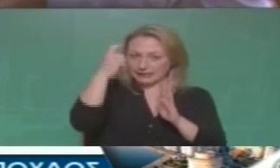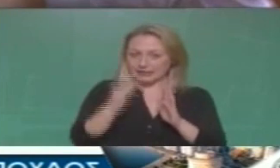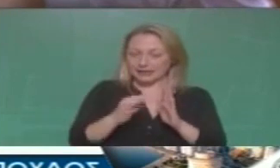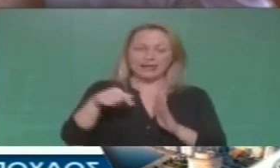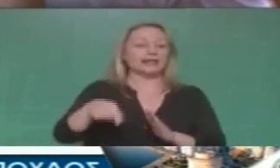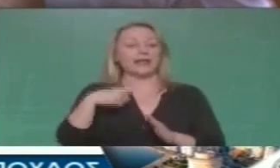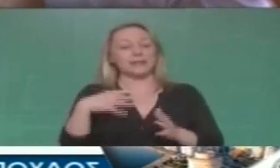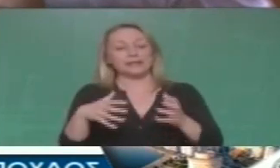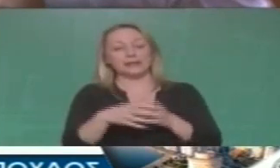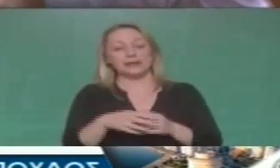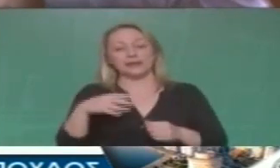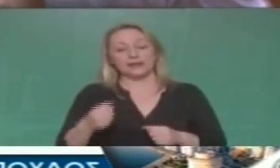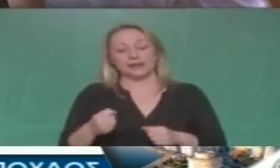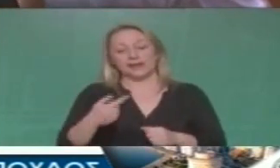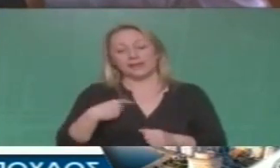πειθαρχία